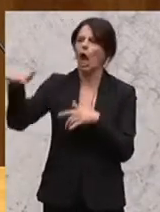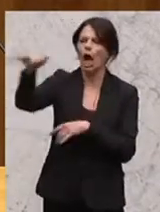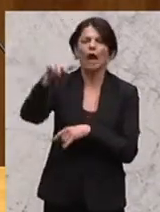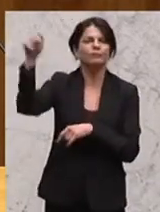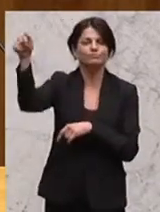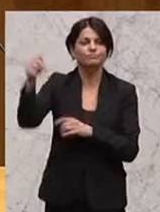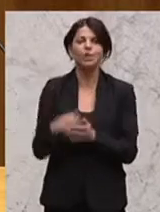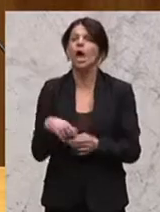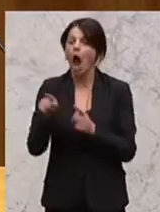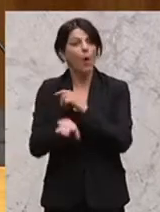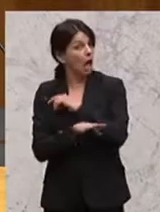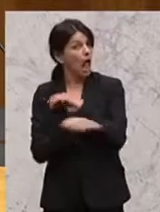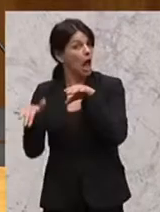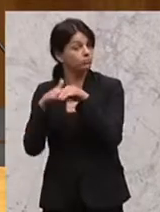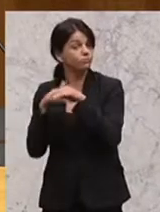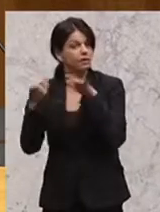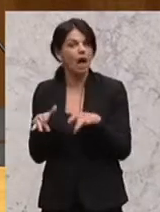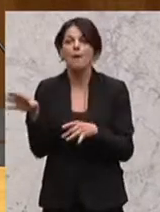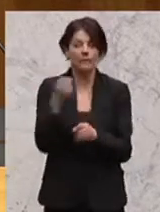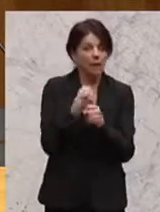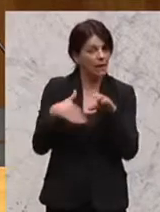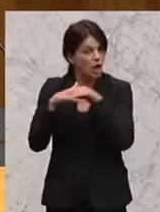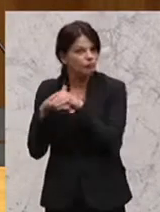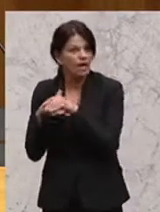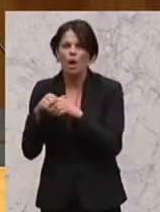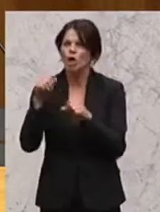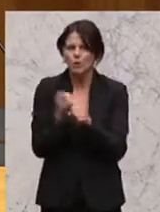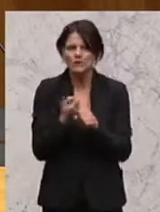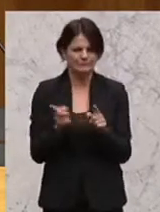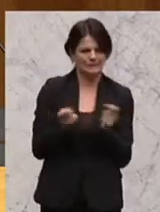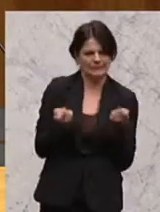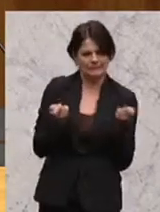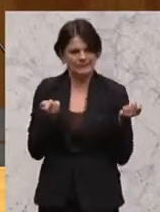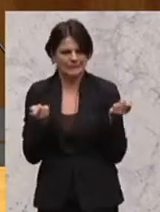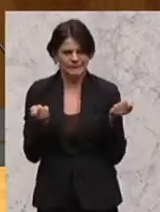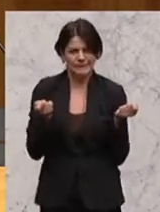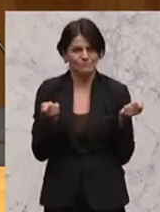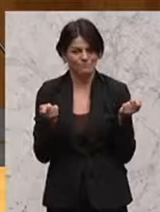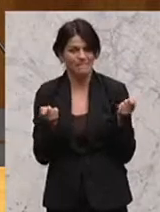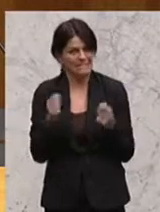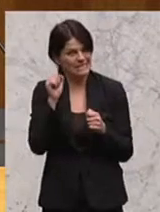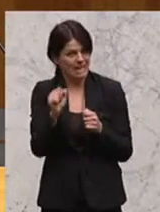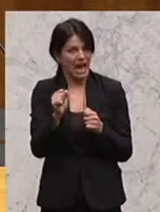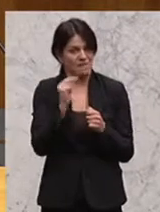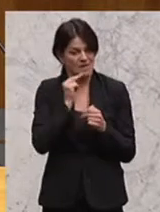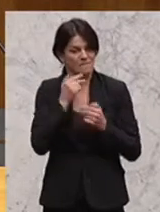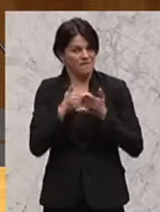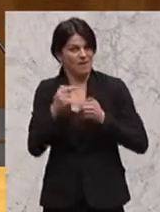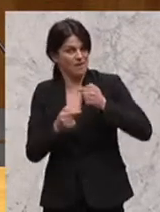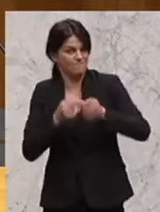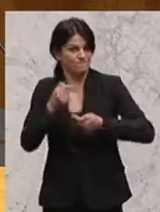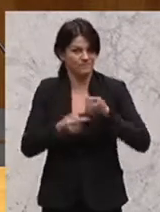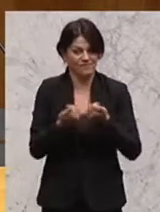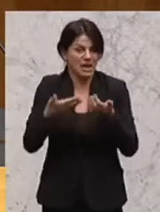die auch Lehrlinge hat, Mitarbeiter, aber dennoch immer schauen muss, wie kann sie hier den Betrieb gut weiterführen.